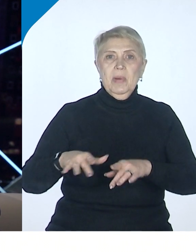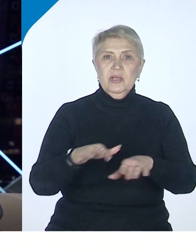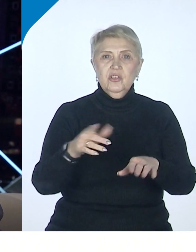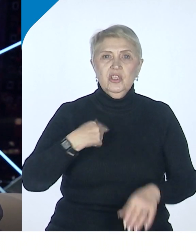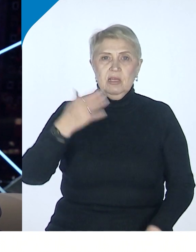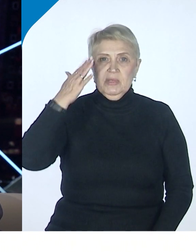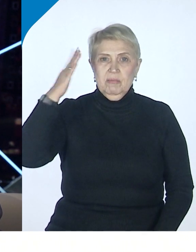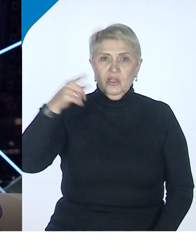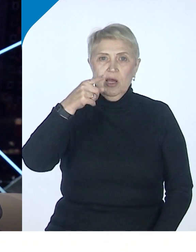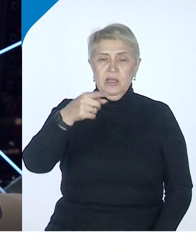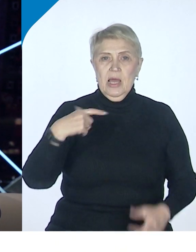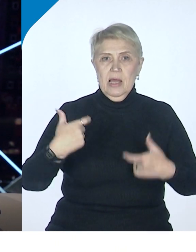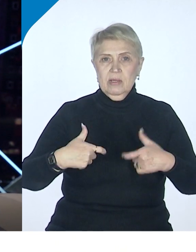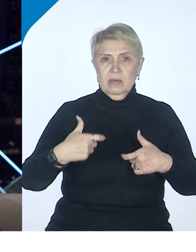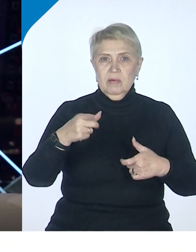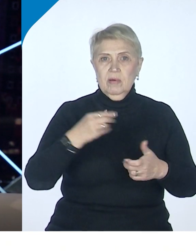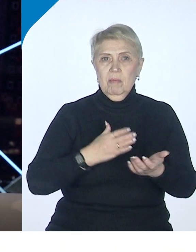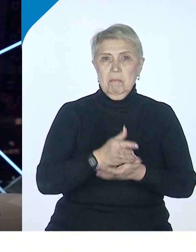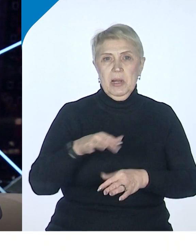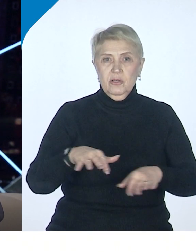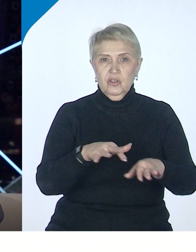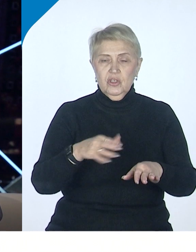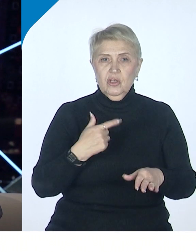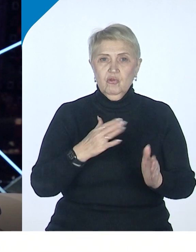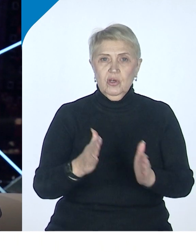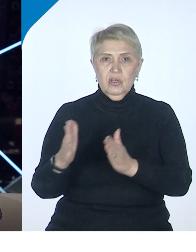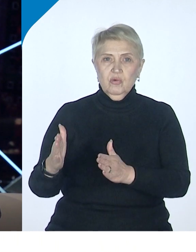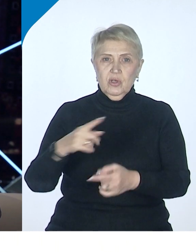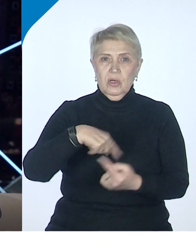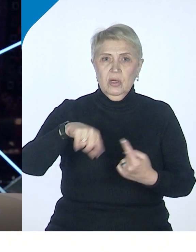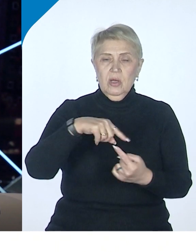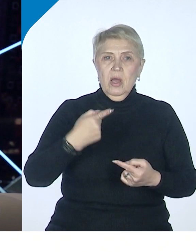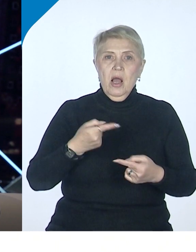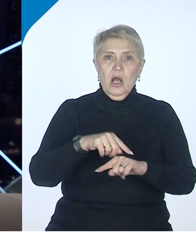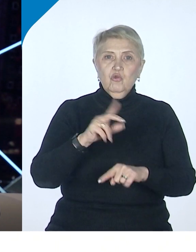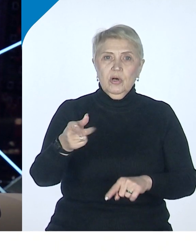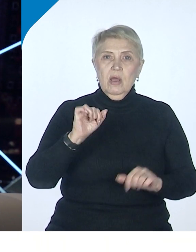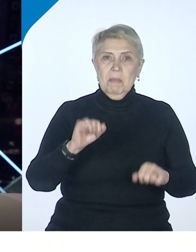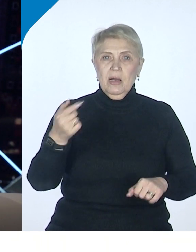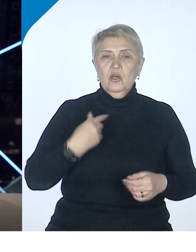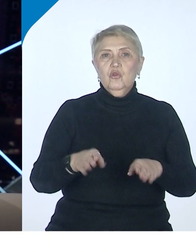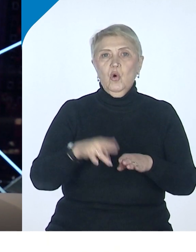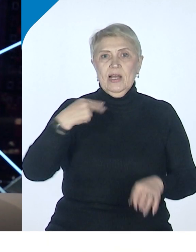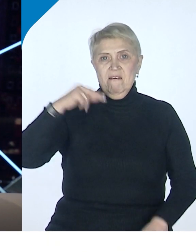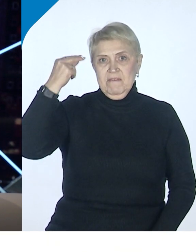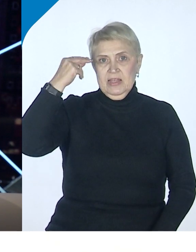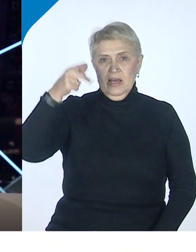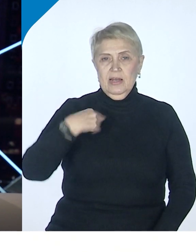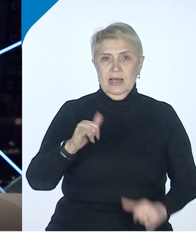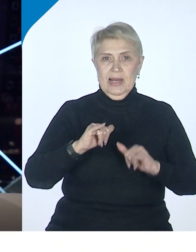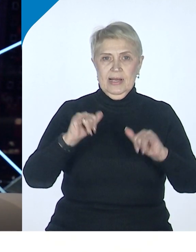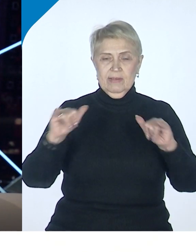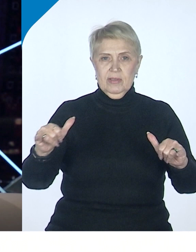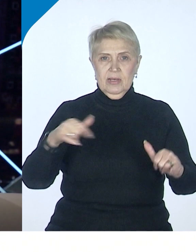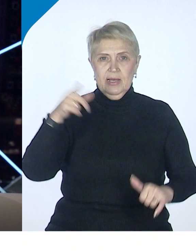Они эксплуатировали политический ресурс, который только в Китае могли реализовать, потому что из Китая они пытались